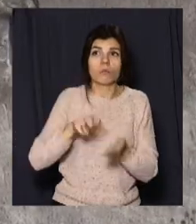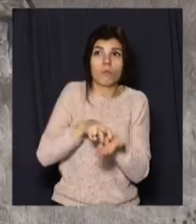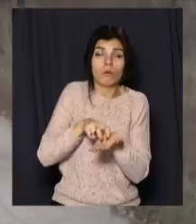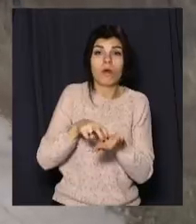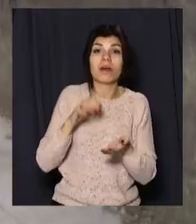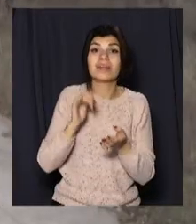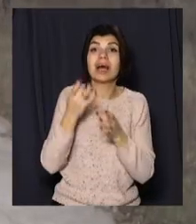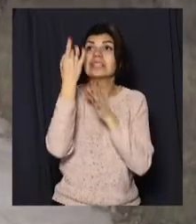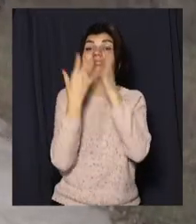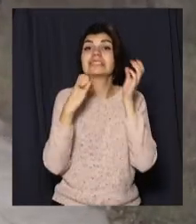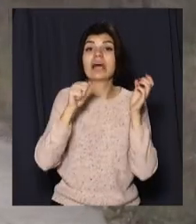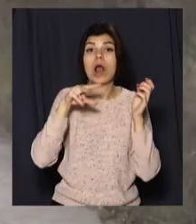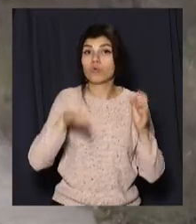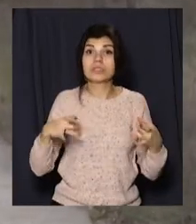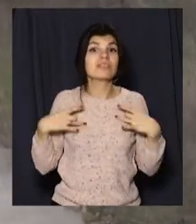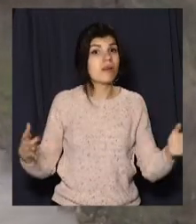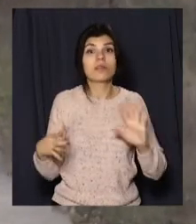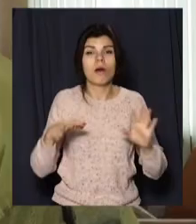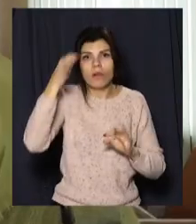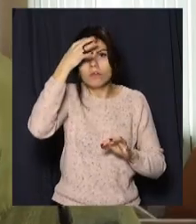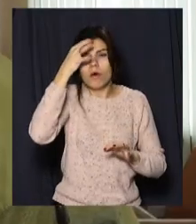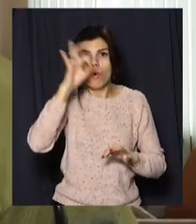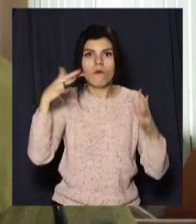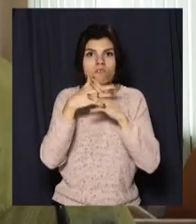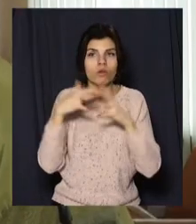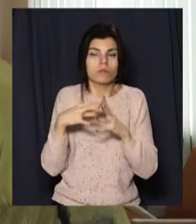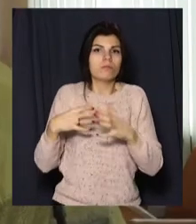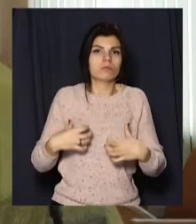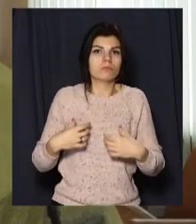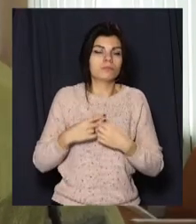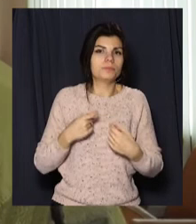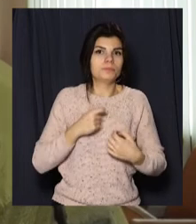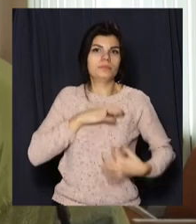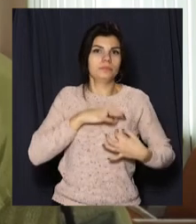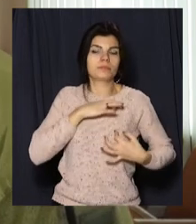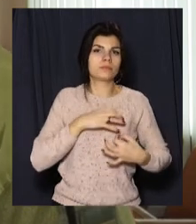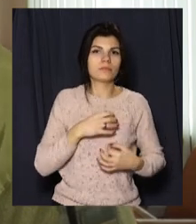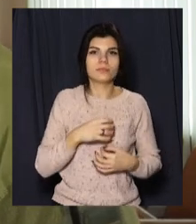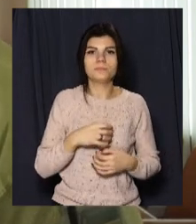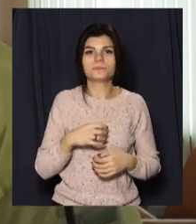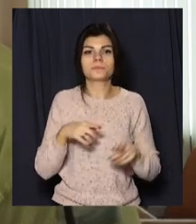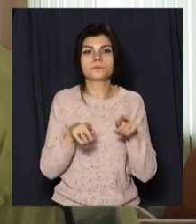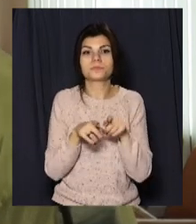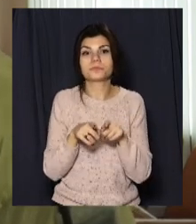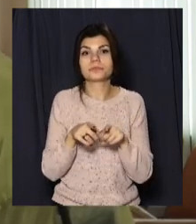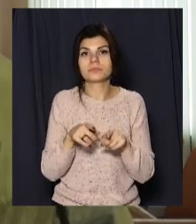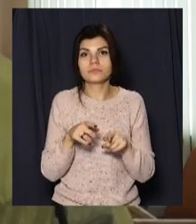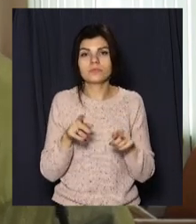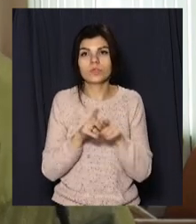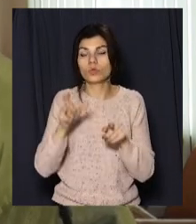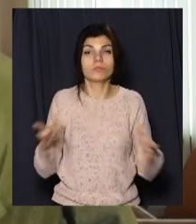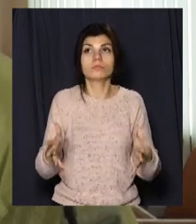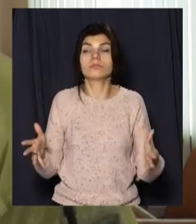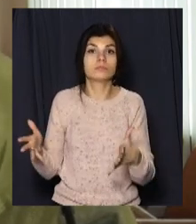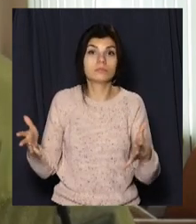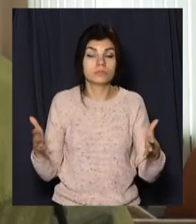Для них салюти не свято, а нагадування про війну. Паніка, це нерозуміння, це втрата орієнтації